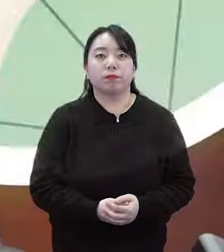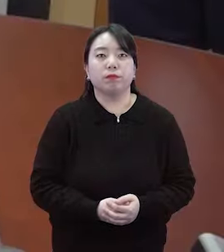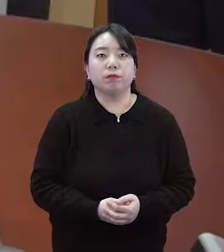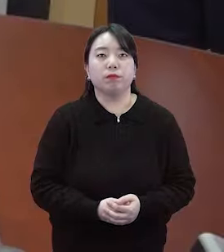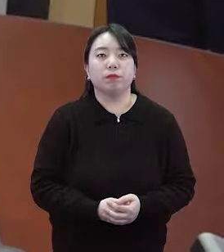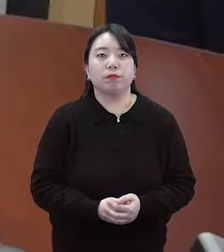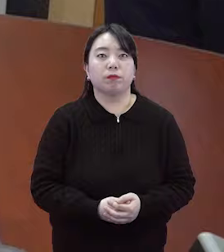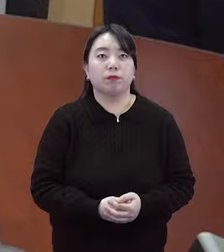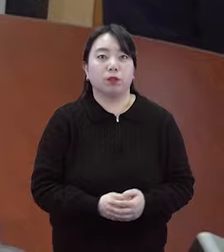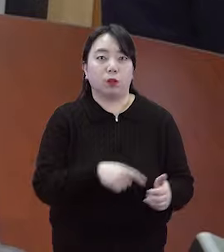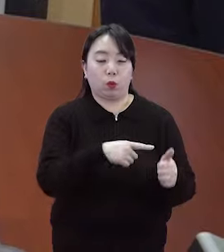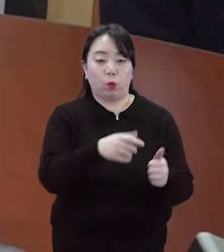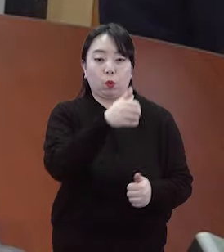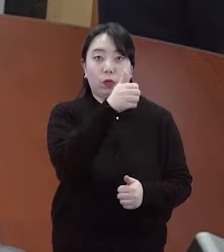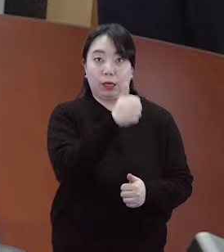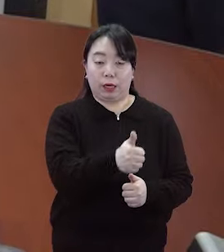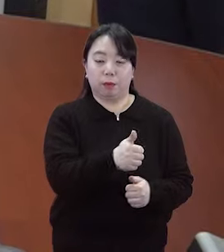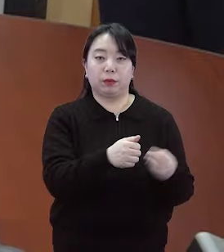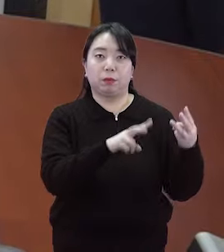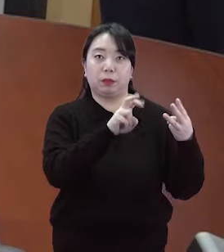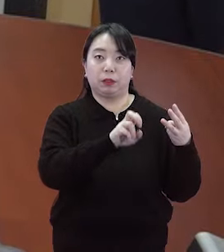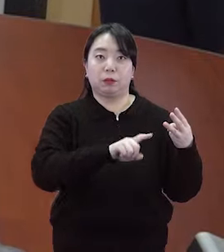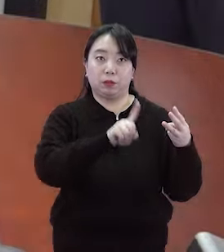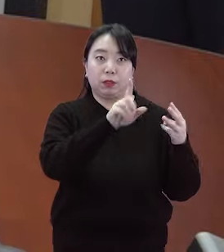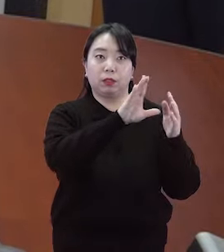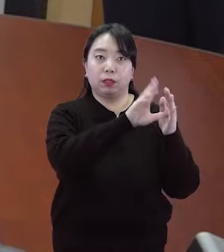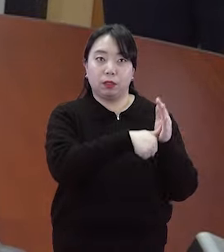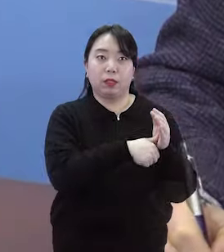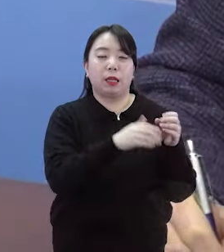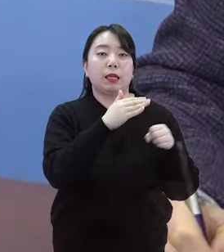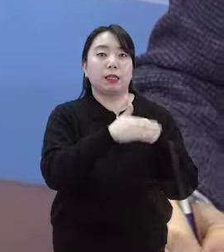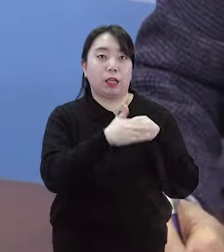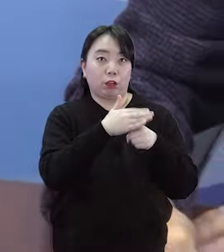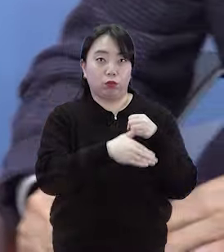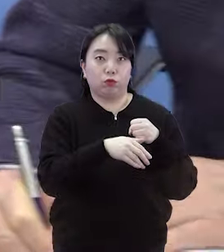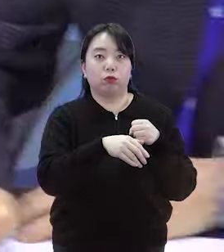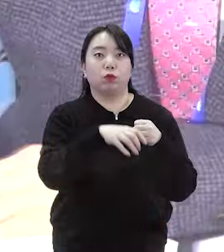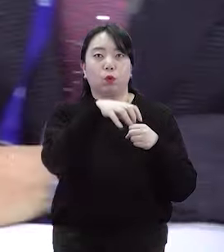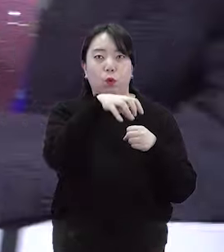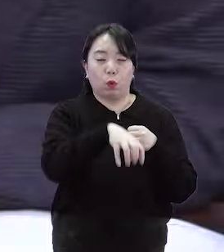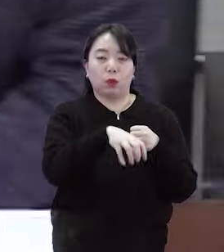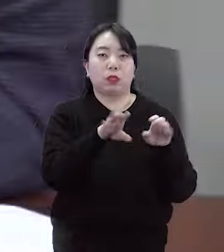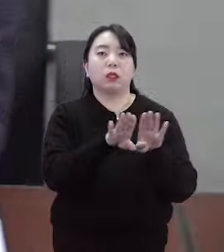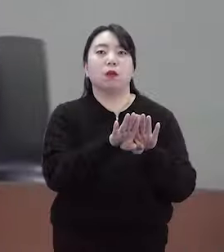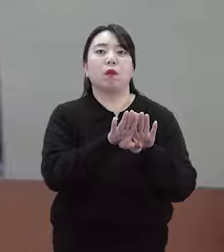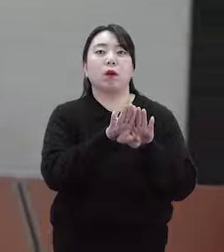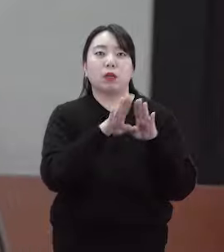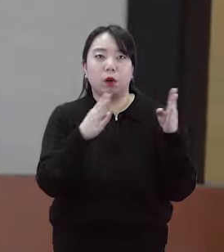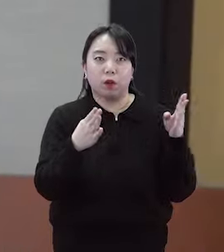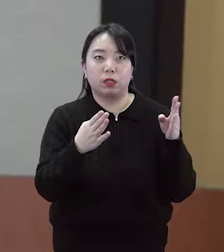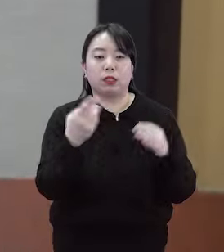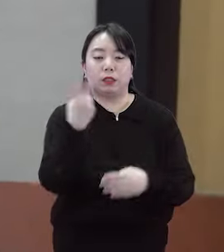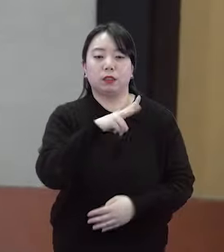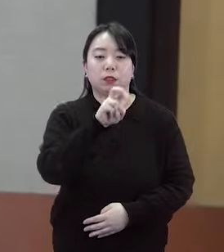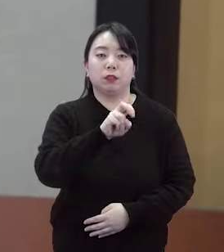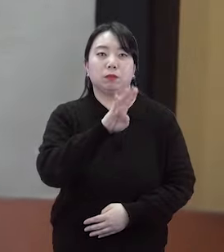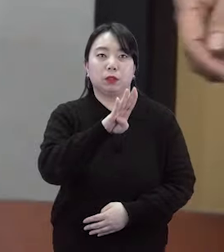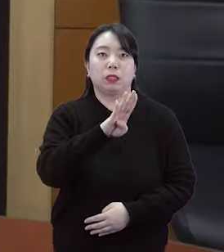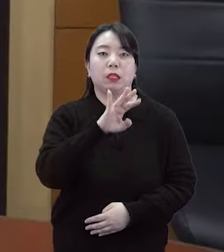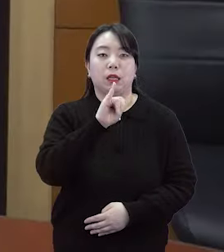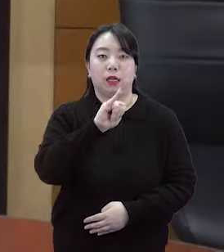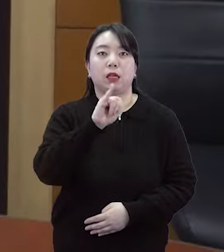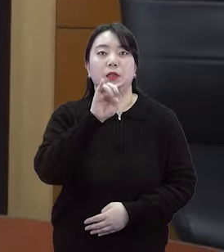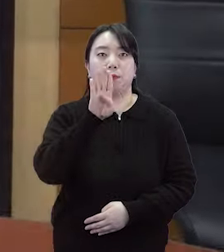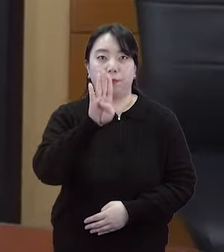김지철 교육감은 지난 21일 대구엑스코 국제바칼로레아 본부 주최 2024 아이비 글로벌